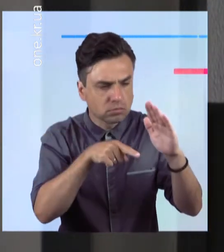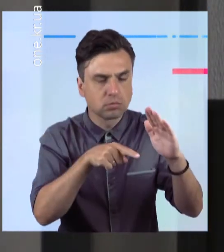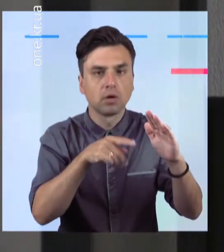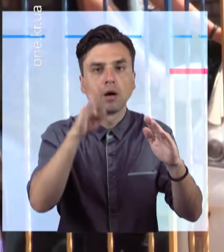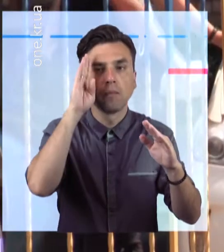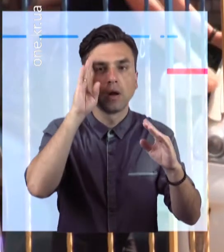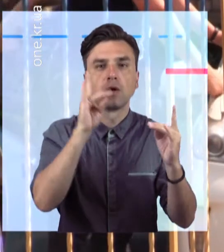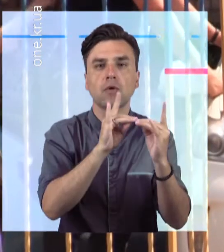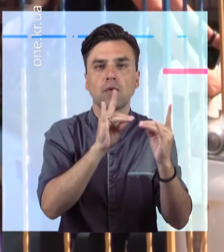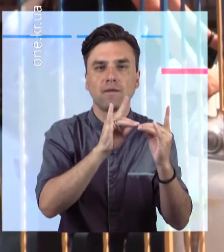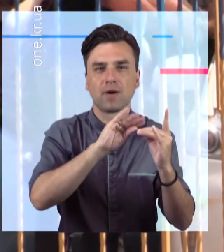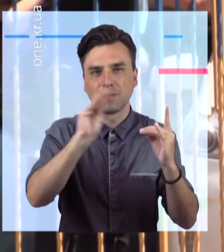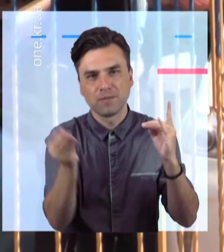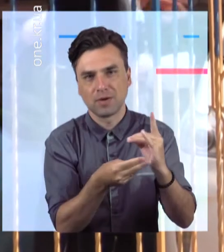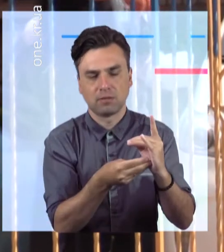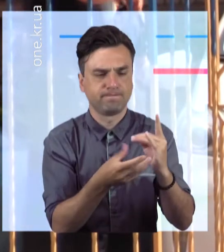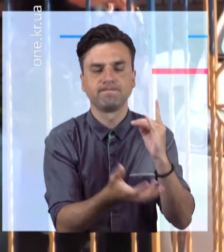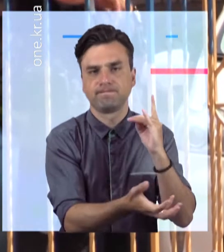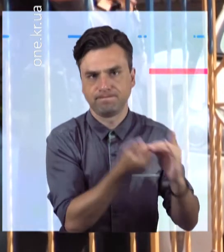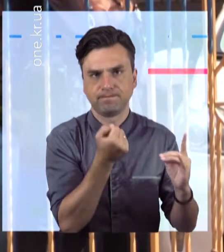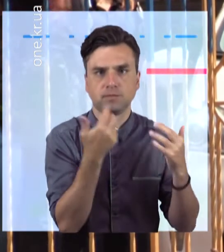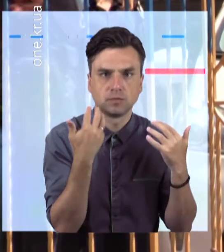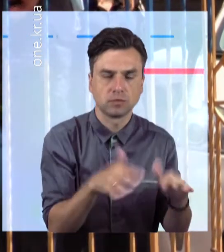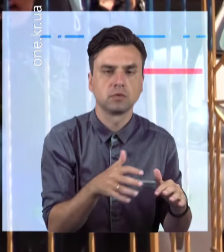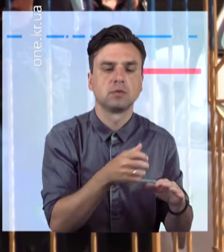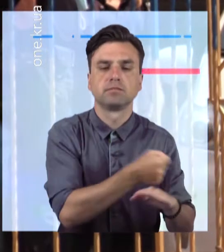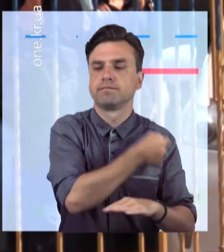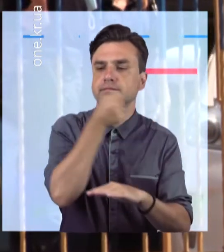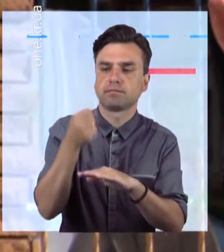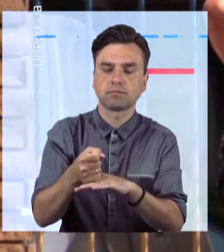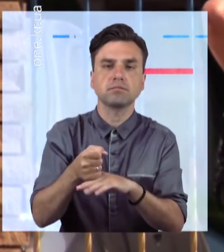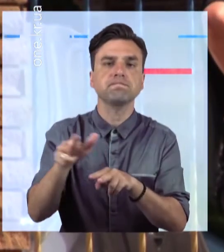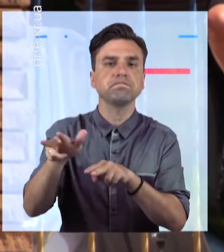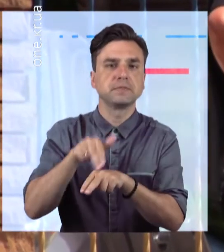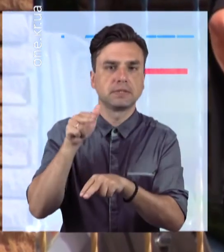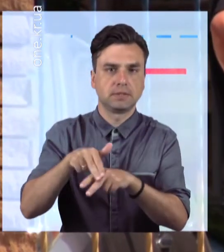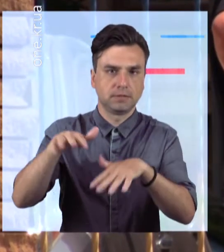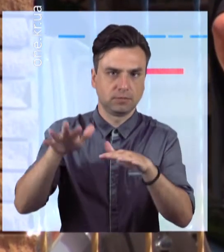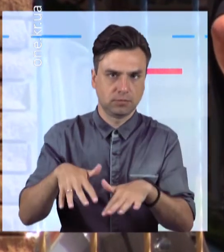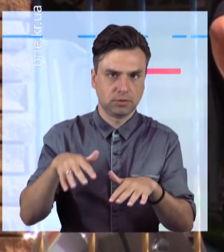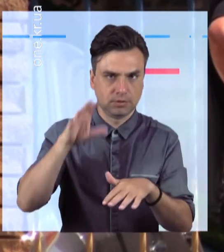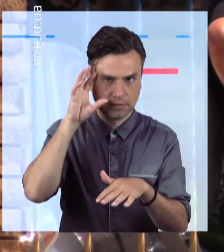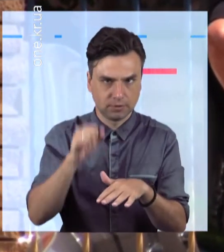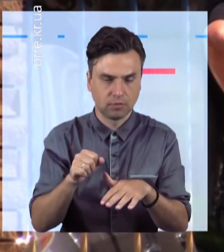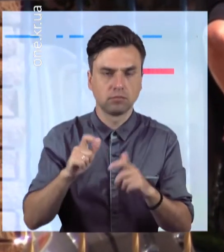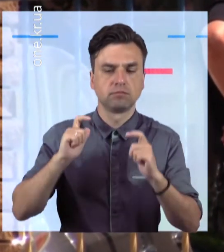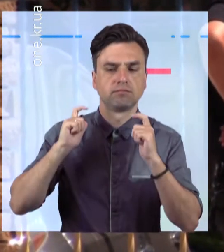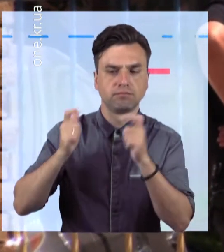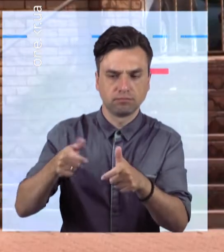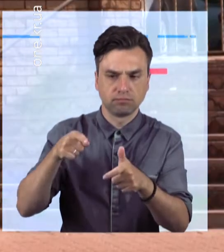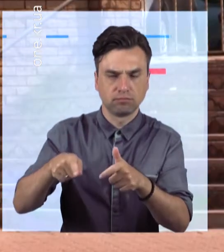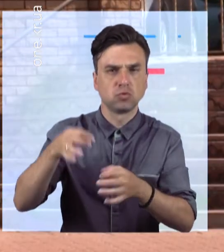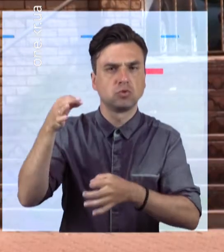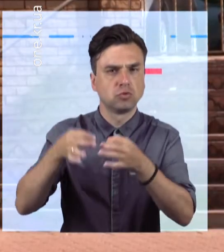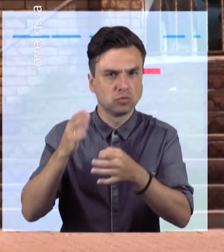правоохоронці доставили його до Криворізького районного управління поліції для вручення підозри у скоєнні тяжкого злочину та обрання